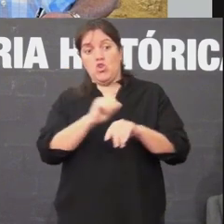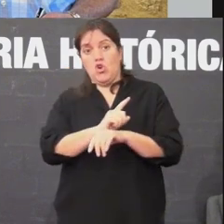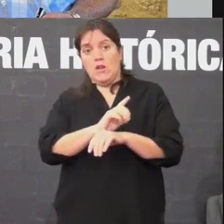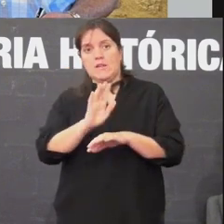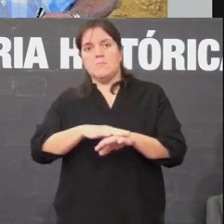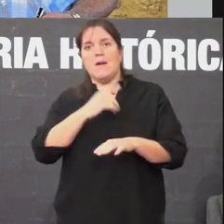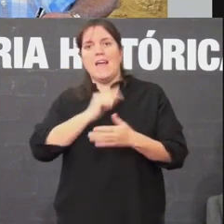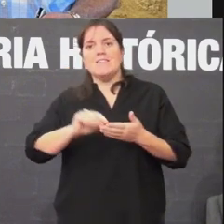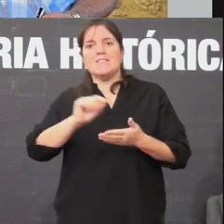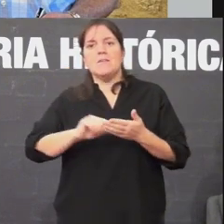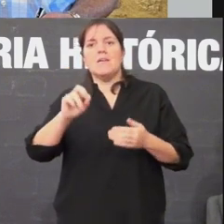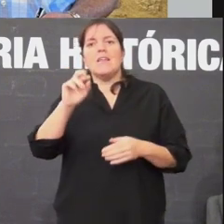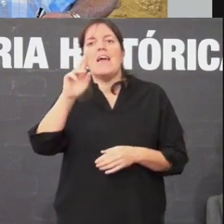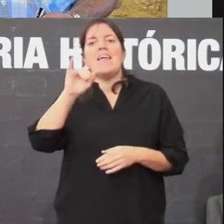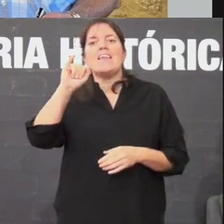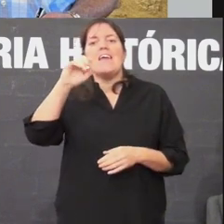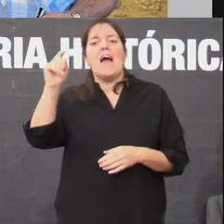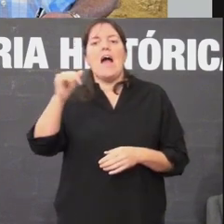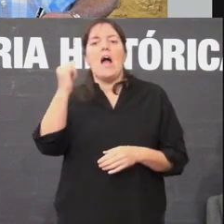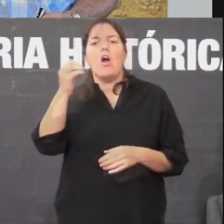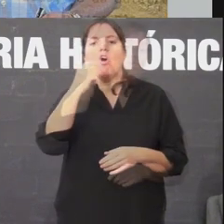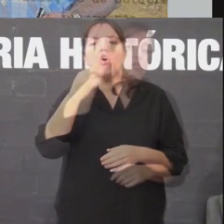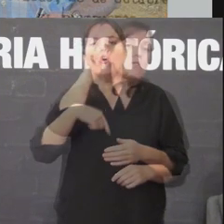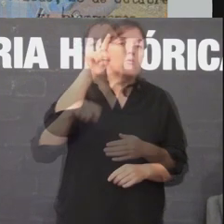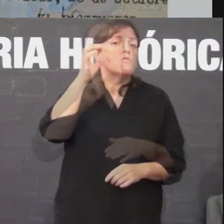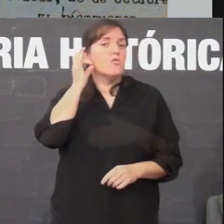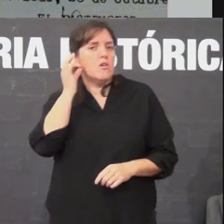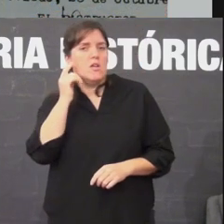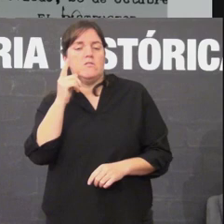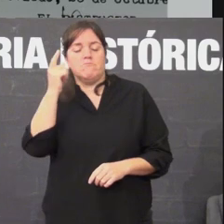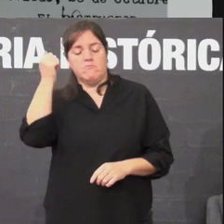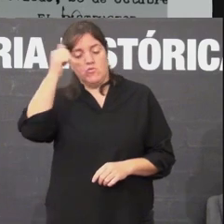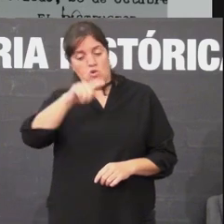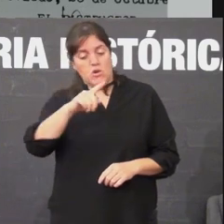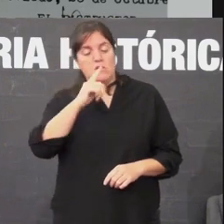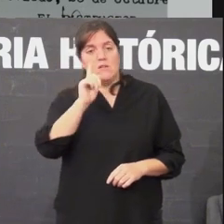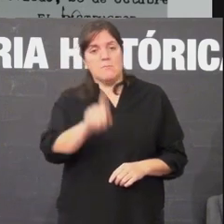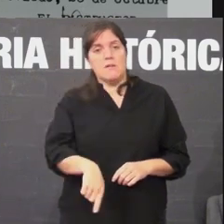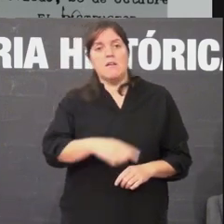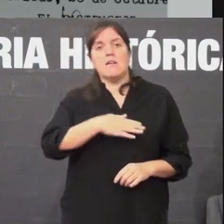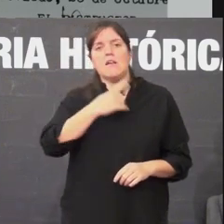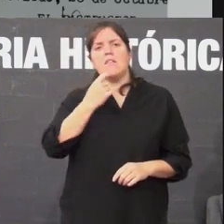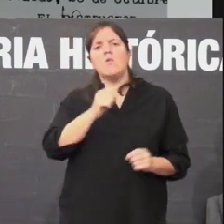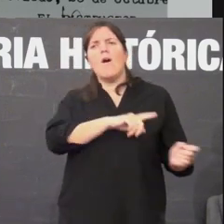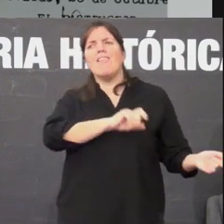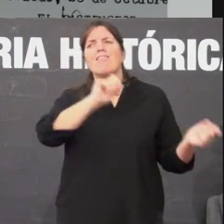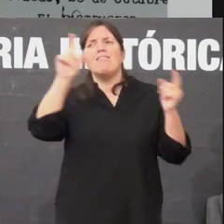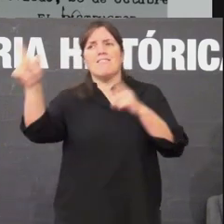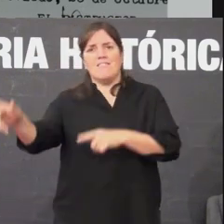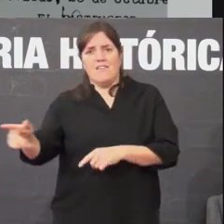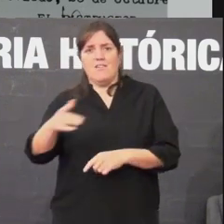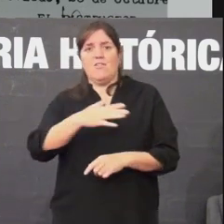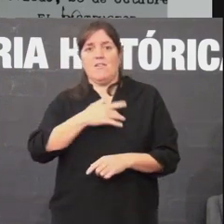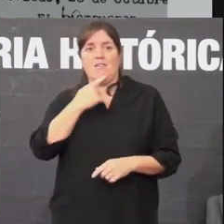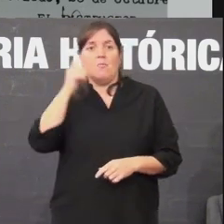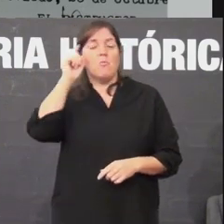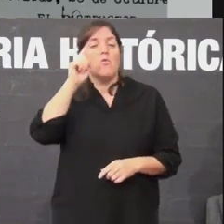escribir Rianxo na porta do taxi. O desterro do profesorado, que era un castigo especifico para